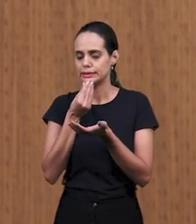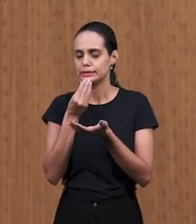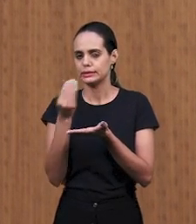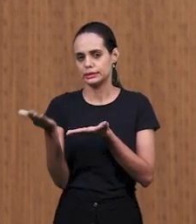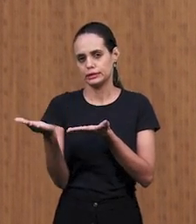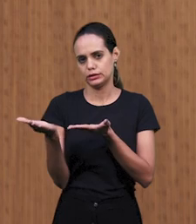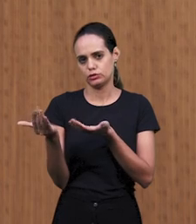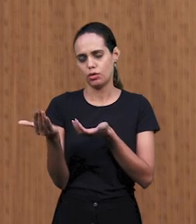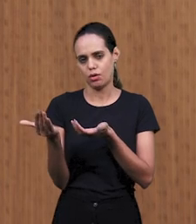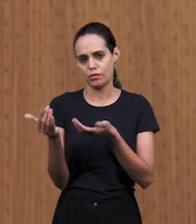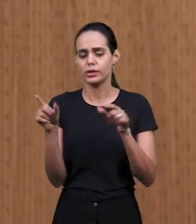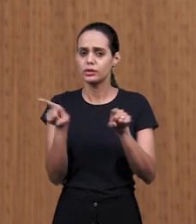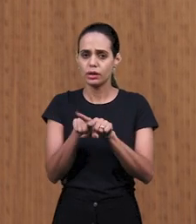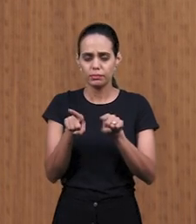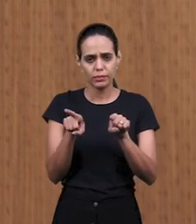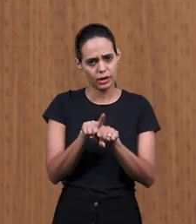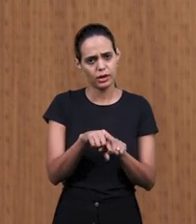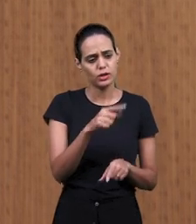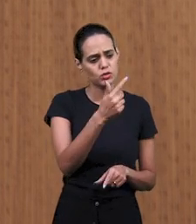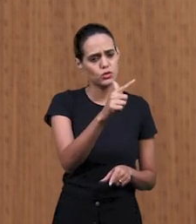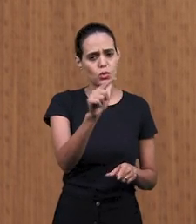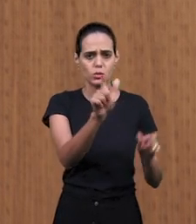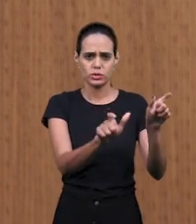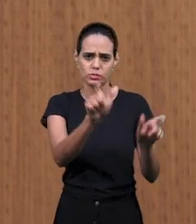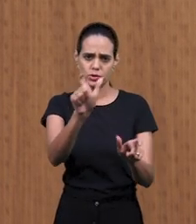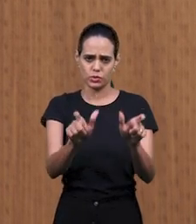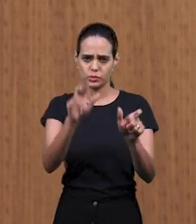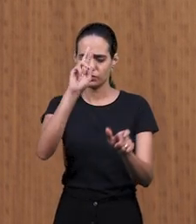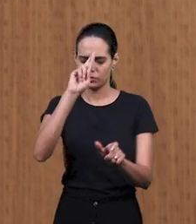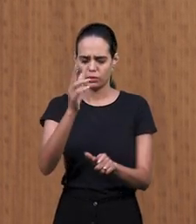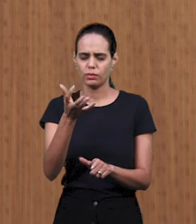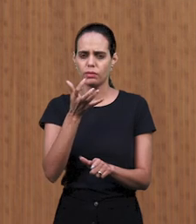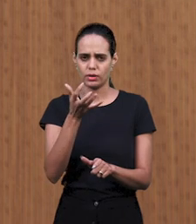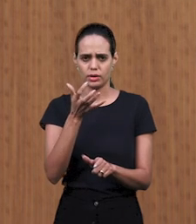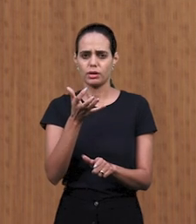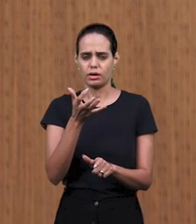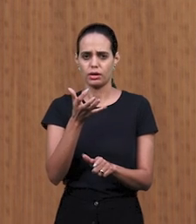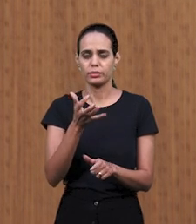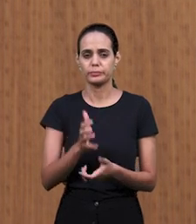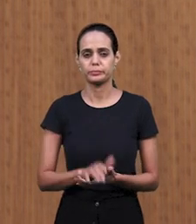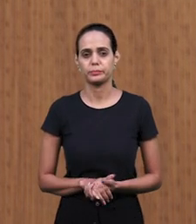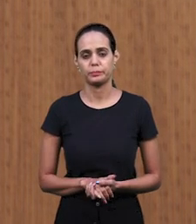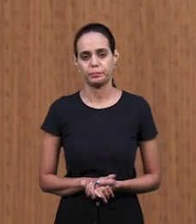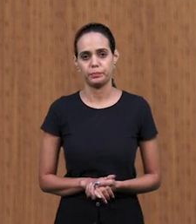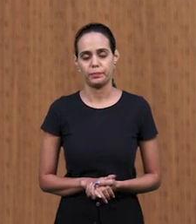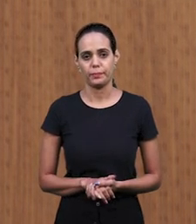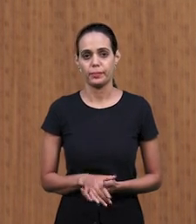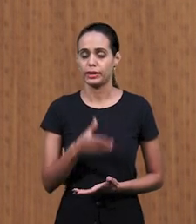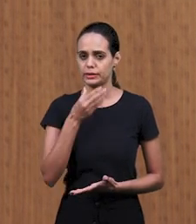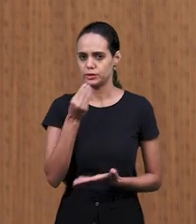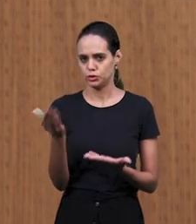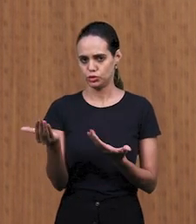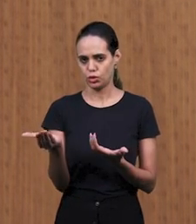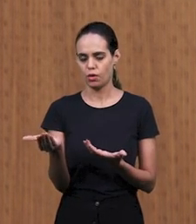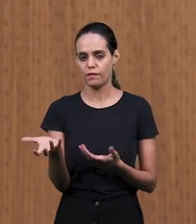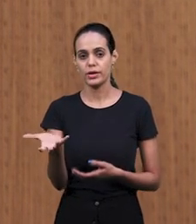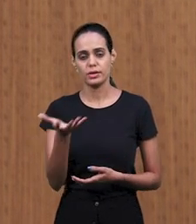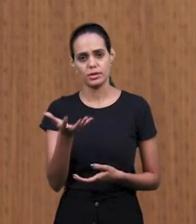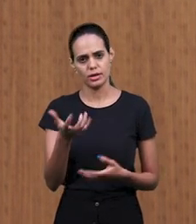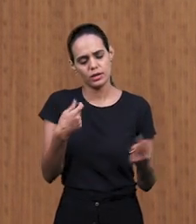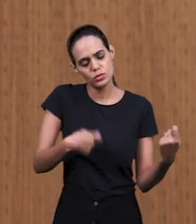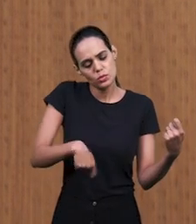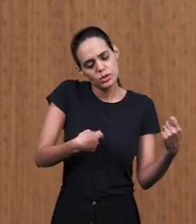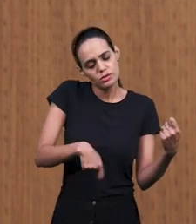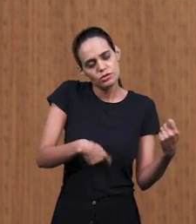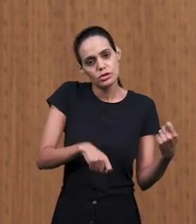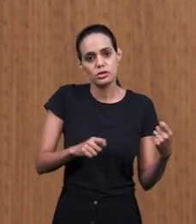и Бог хочет, чтобы другие исповедались. Он хочет быть инструментистом в церкви, хочет трудиться в